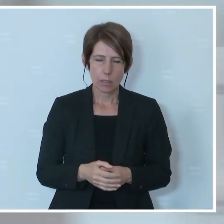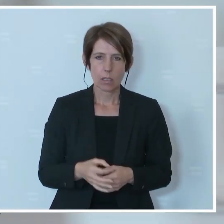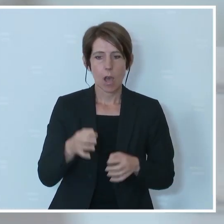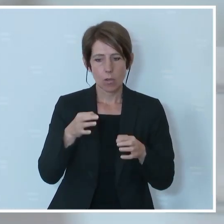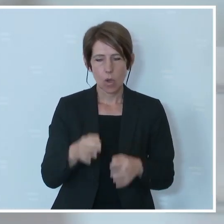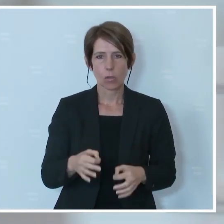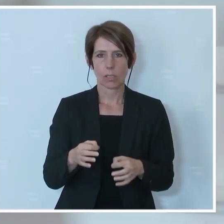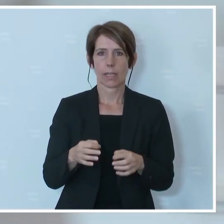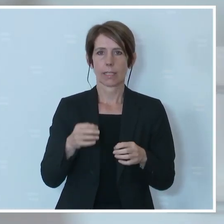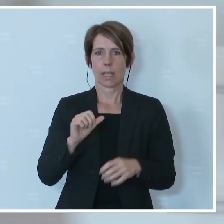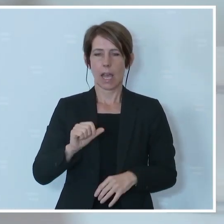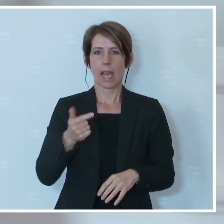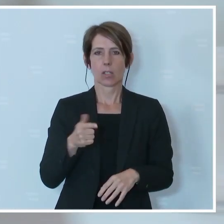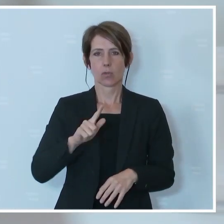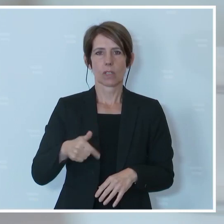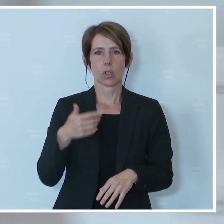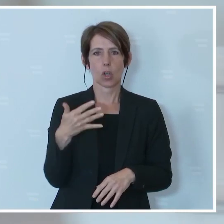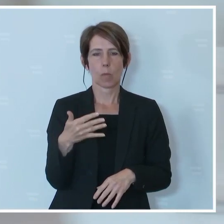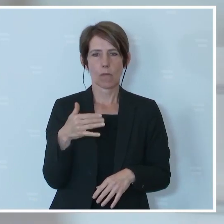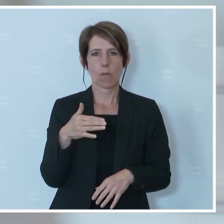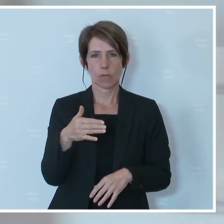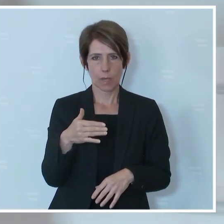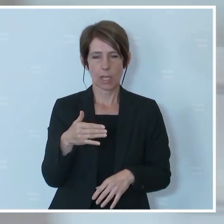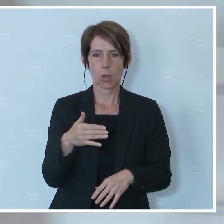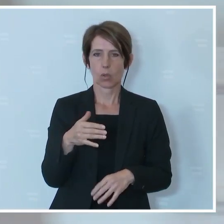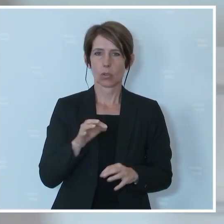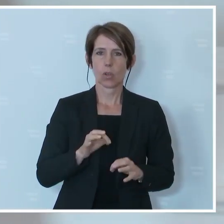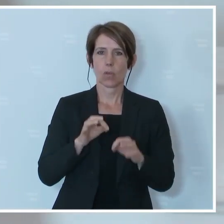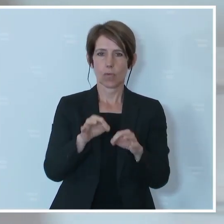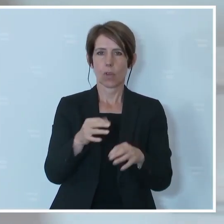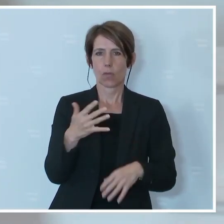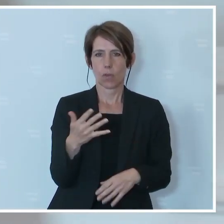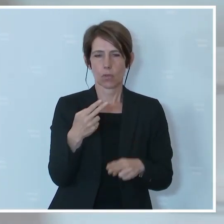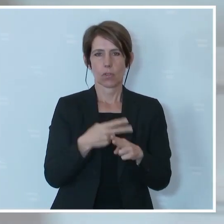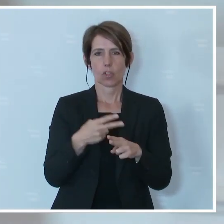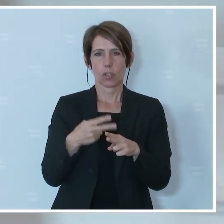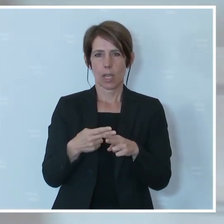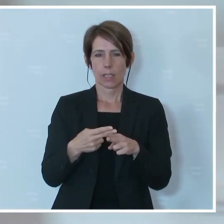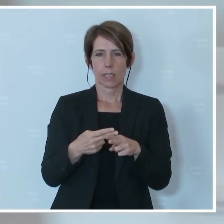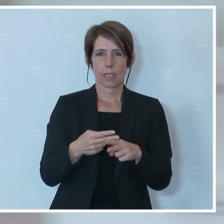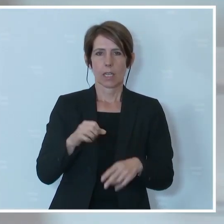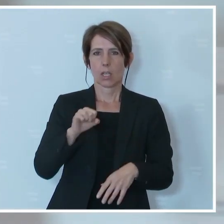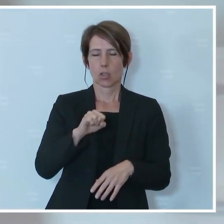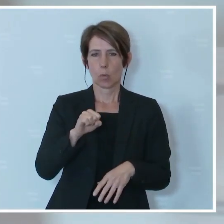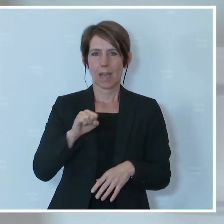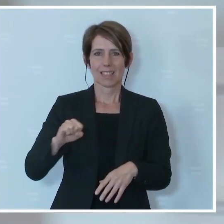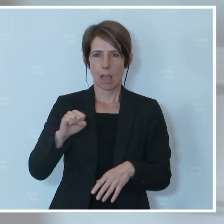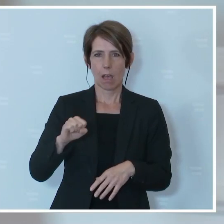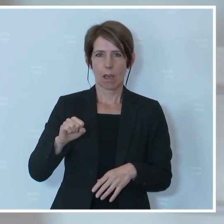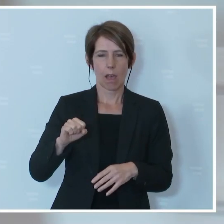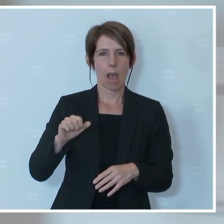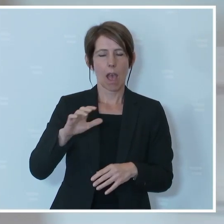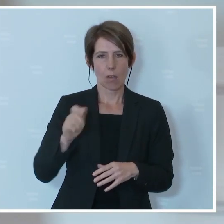diese 21,5 Millionen gehen für fünf Staaten in Sub-Sahara-Afrika, fünf Millionen für